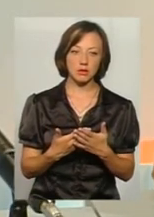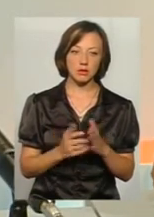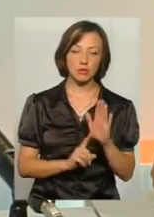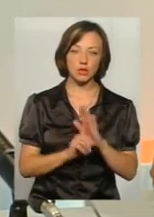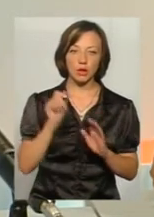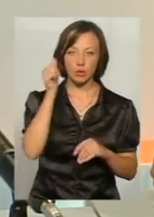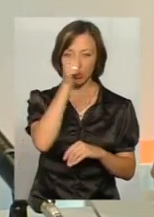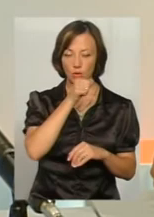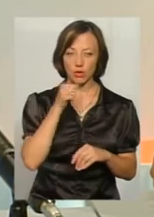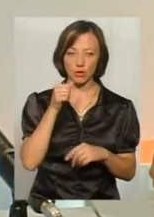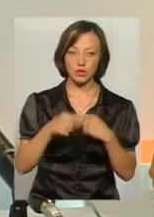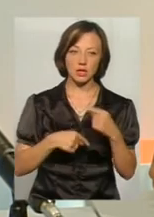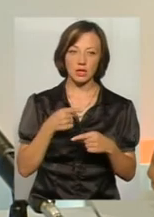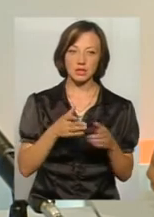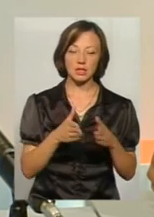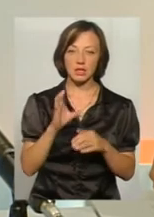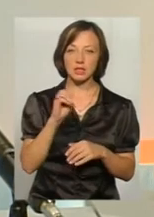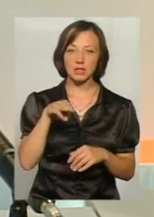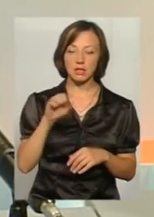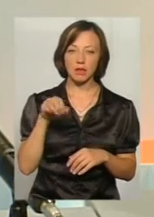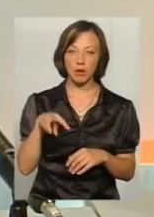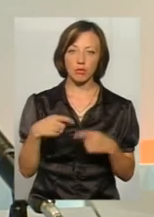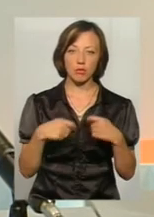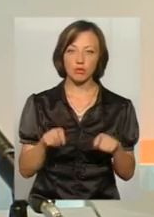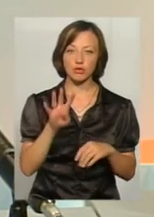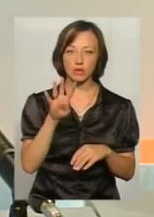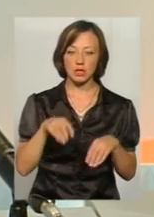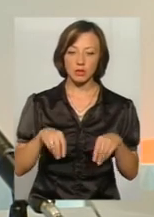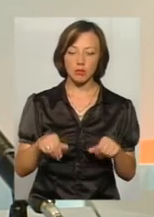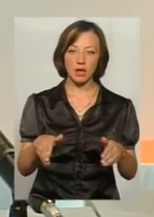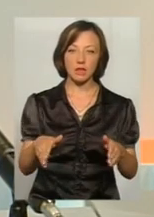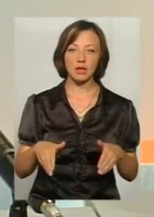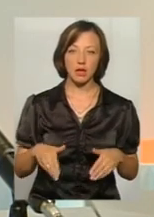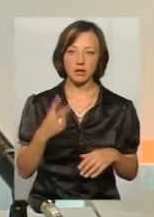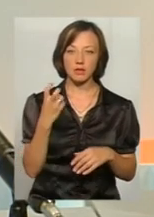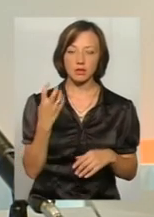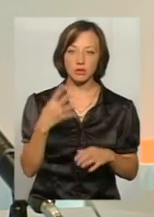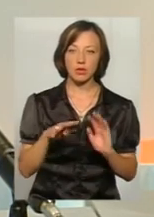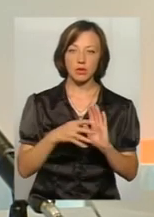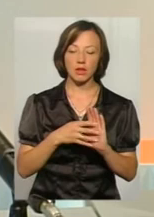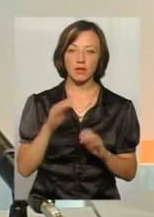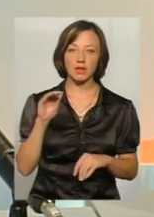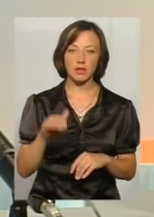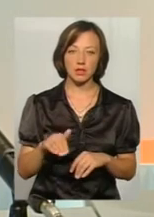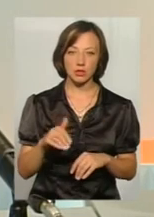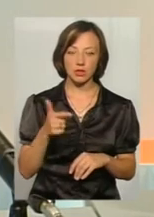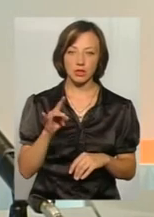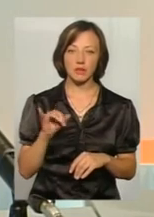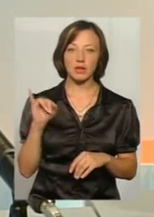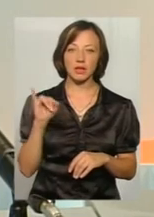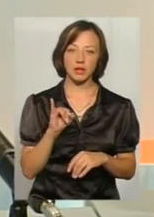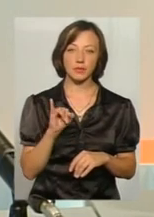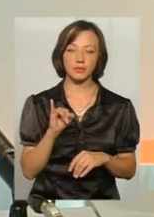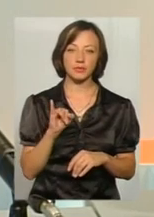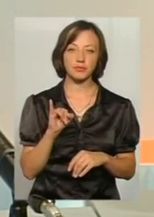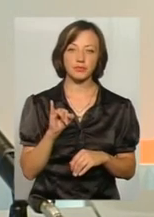початку року через систему «Сетам» було продано 4 земельні ділянки на 249 тисяч, і також